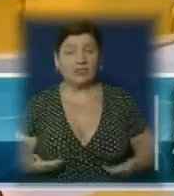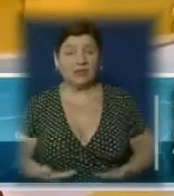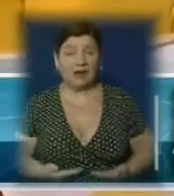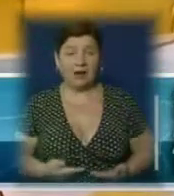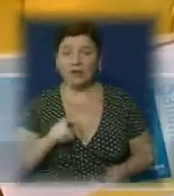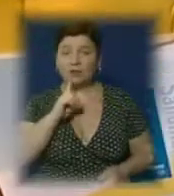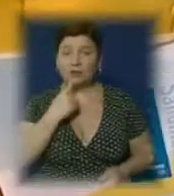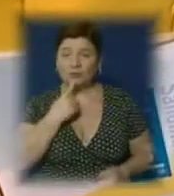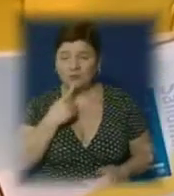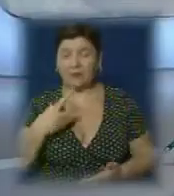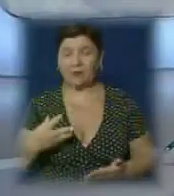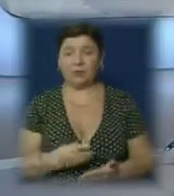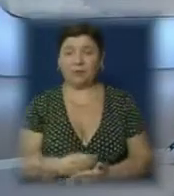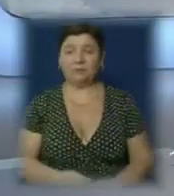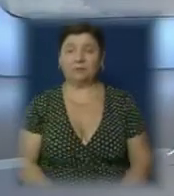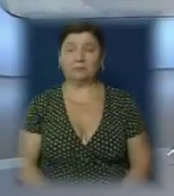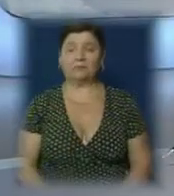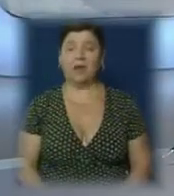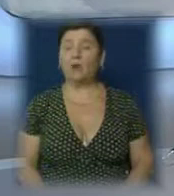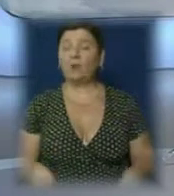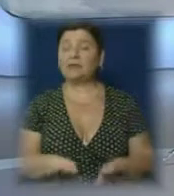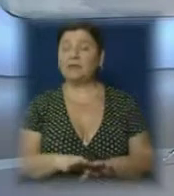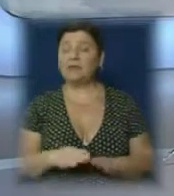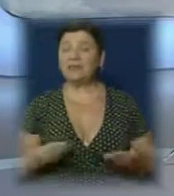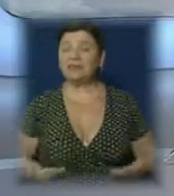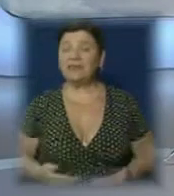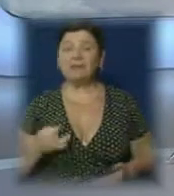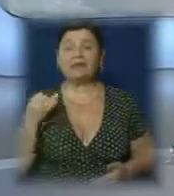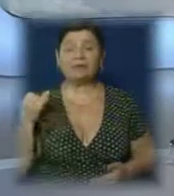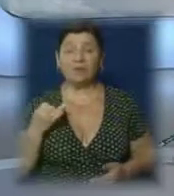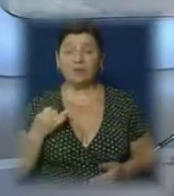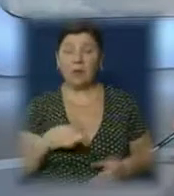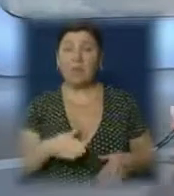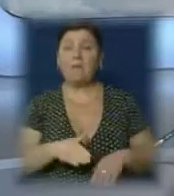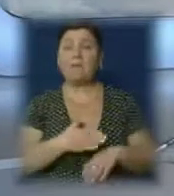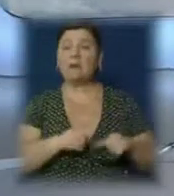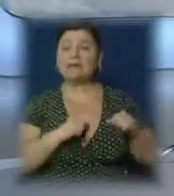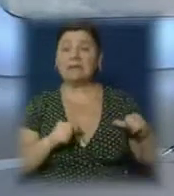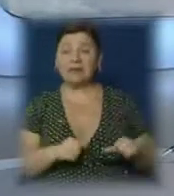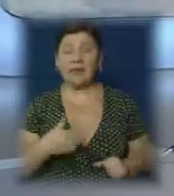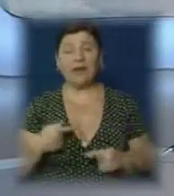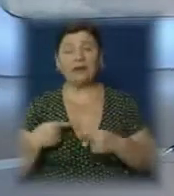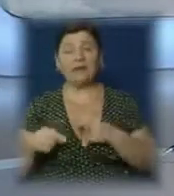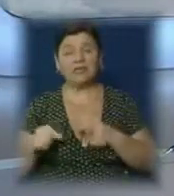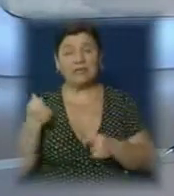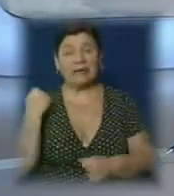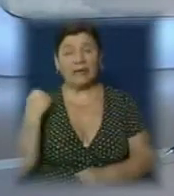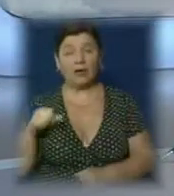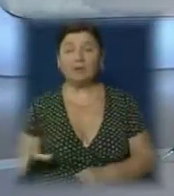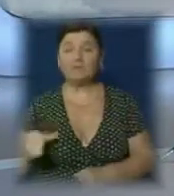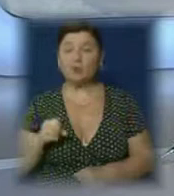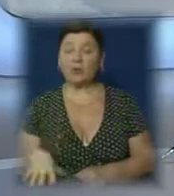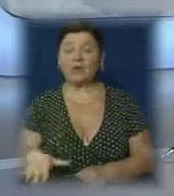дедалі важче придбати. Ось такі життєві історії, які потребують милосердя. Ну, а інший наш герой бажає підкорити всю